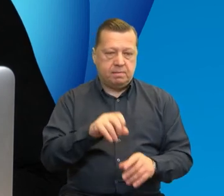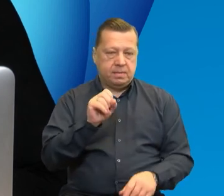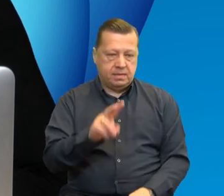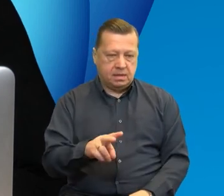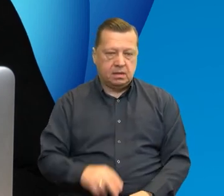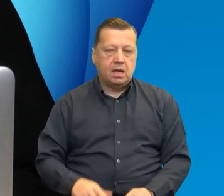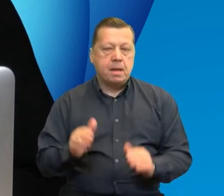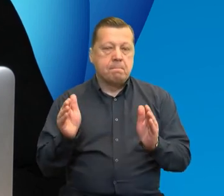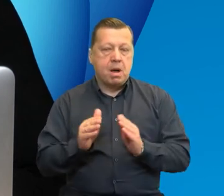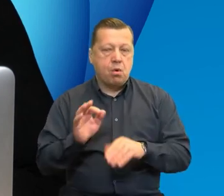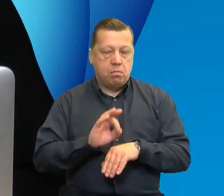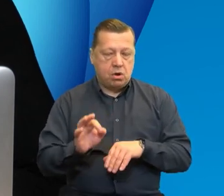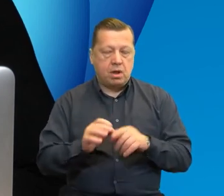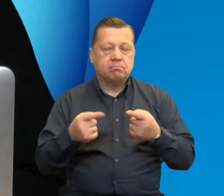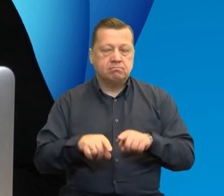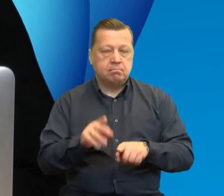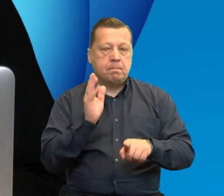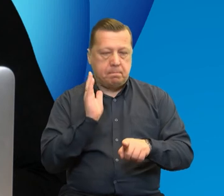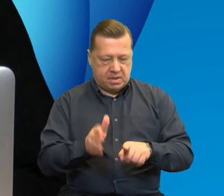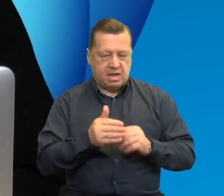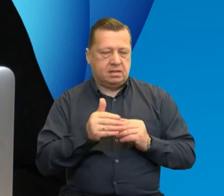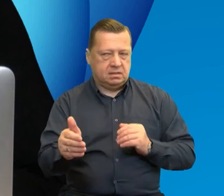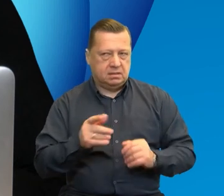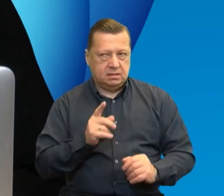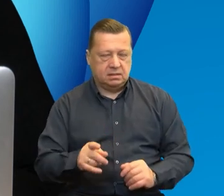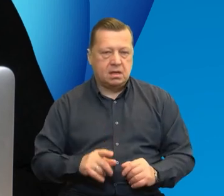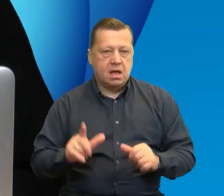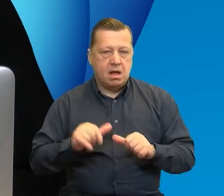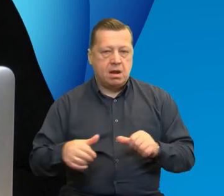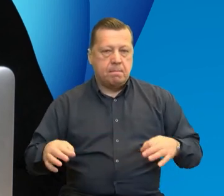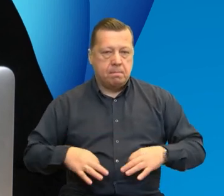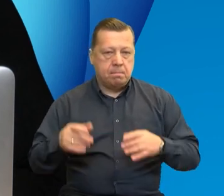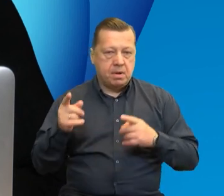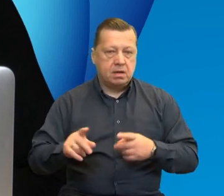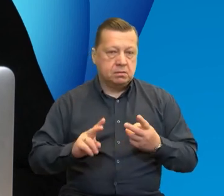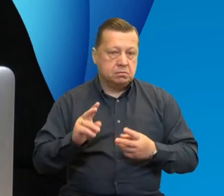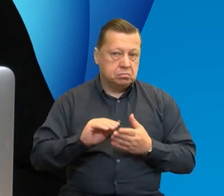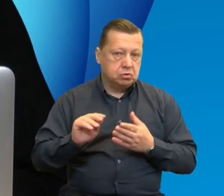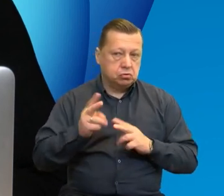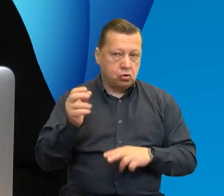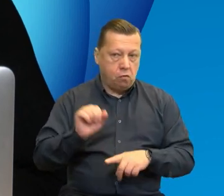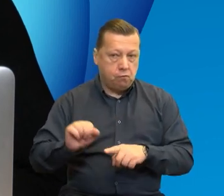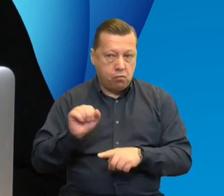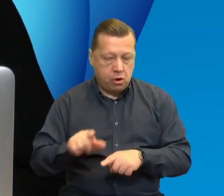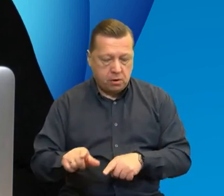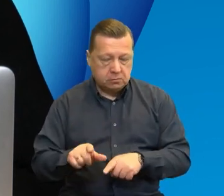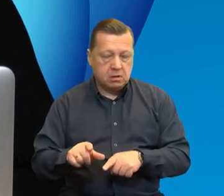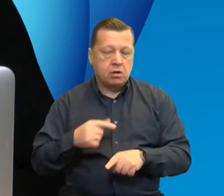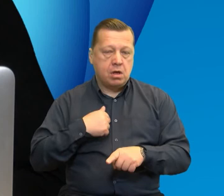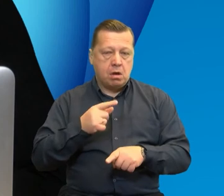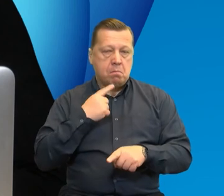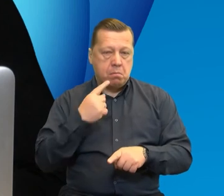małe projekty będą realizowane, ale ponieważ tutaj Pani pisała z Wrocławia, to ja może od razu powiem, że